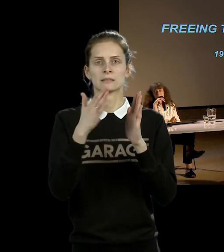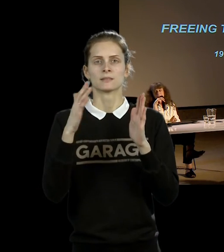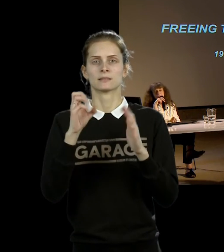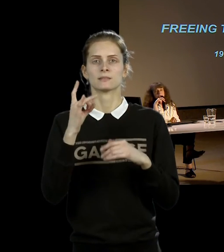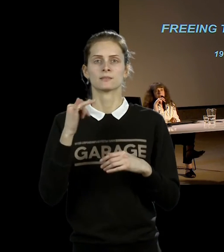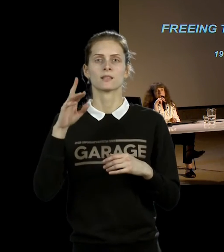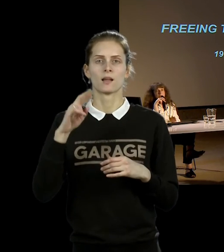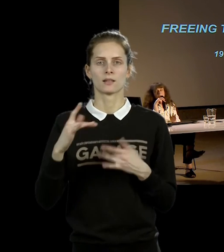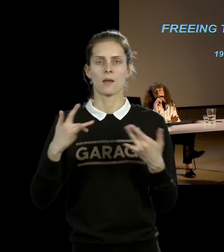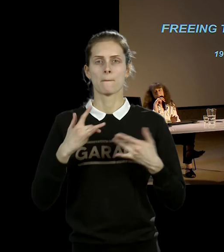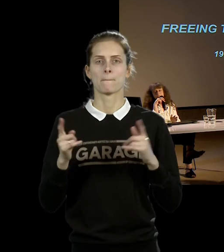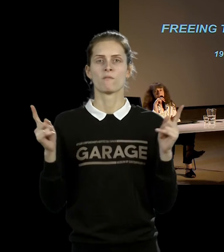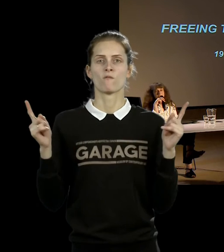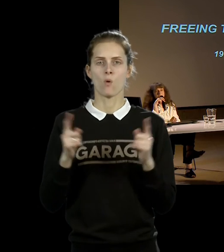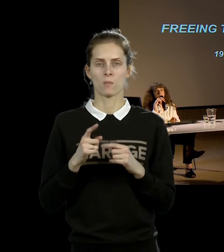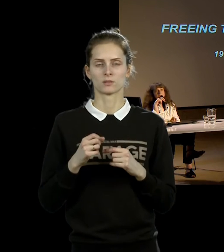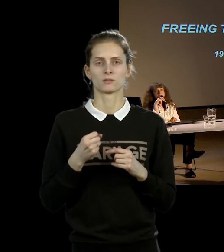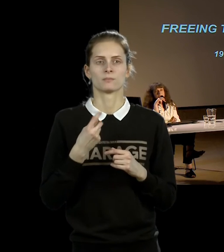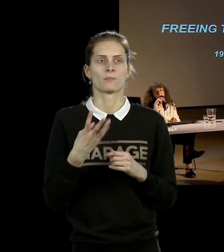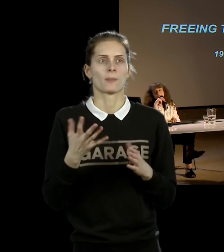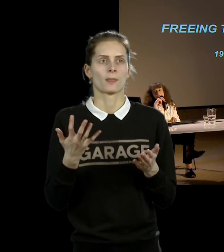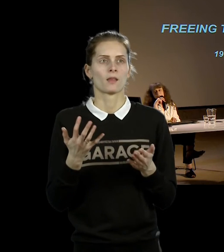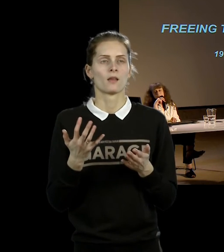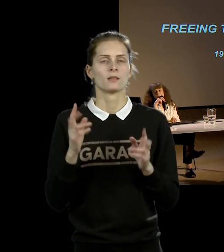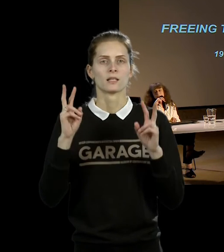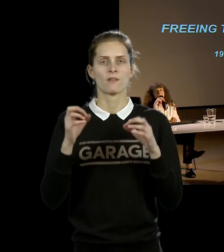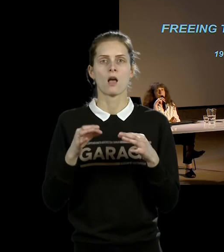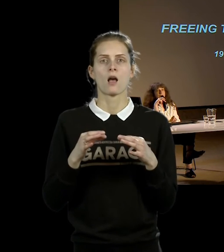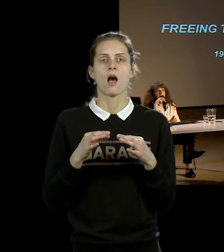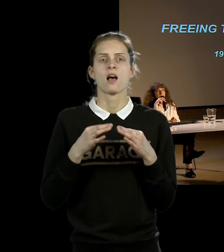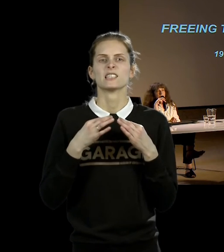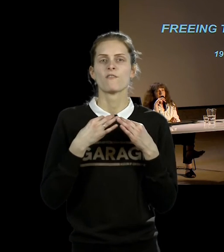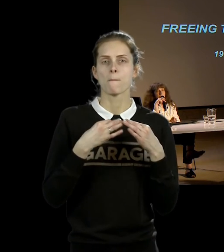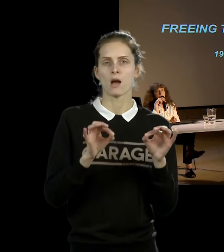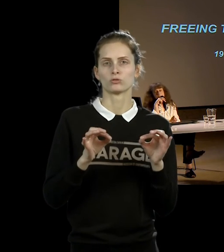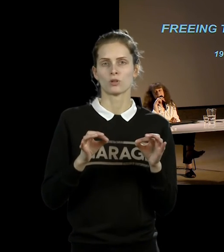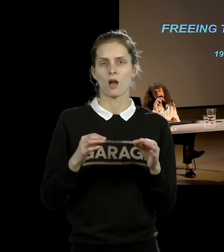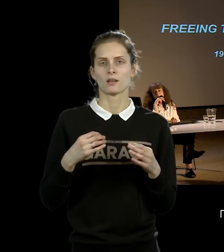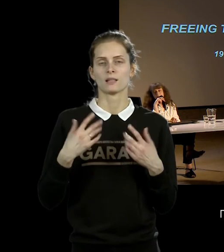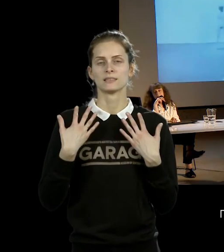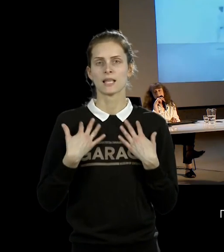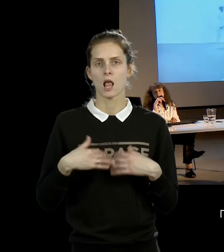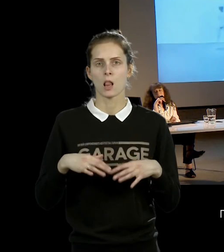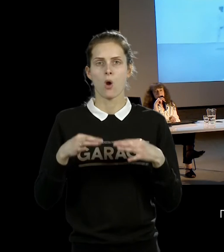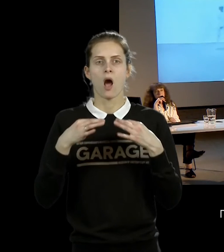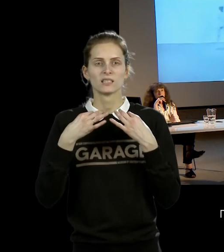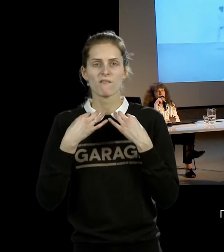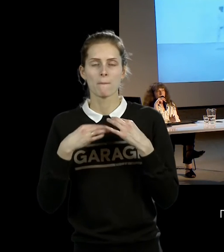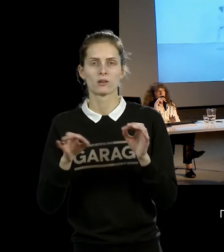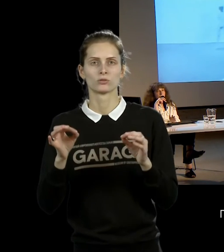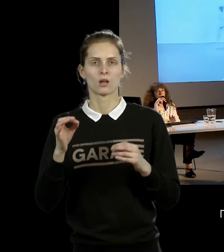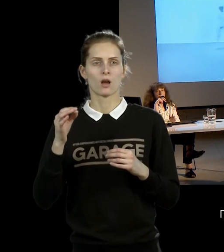перформансов, которые освобождают тело, освобождают голос, освобождают память, освобождают тело.